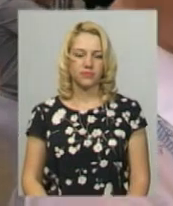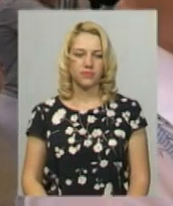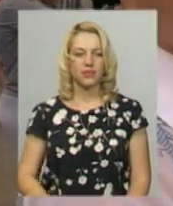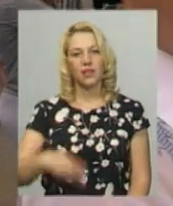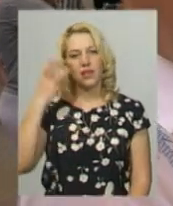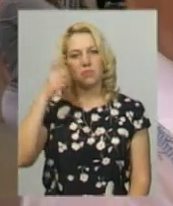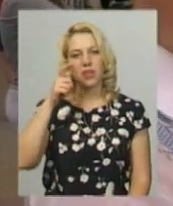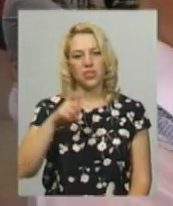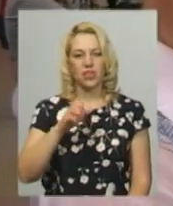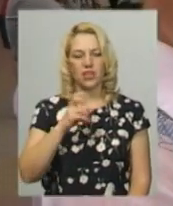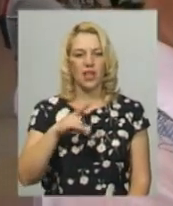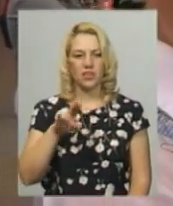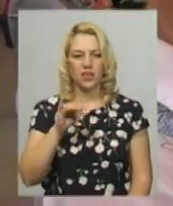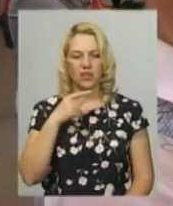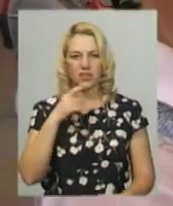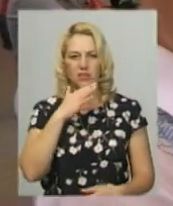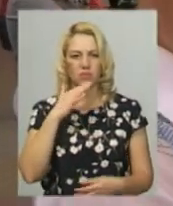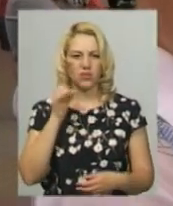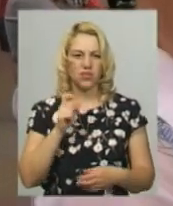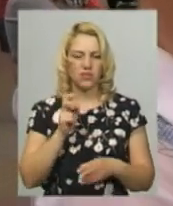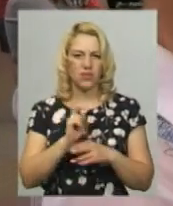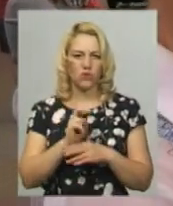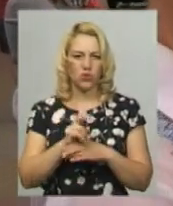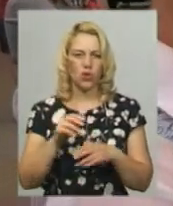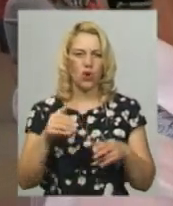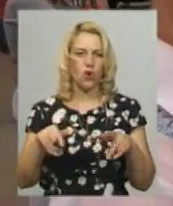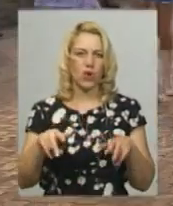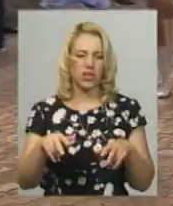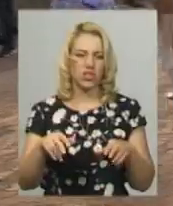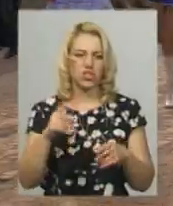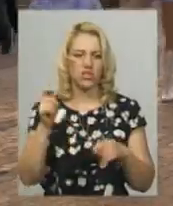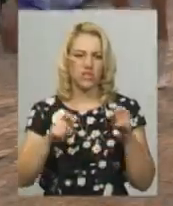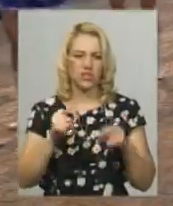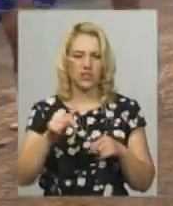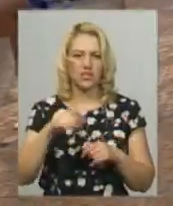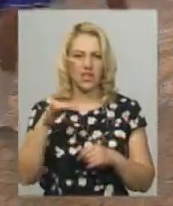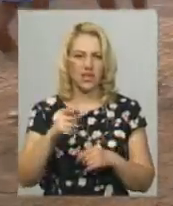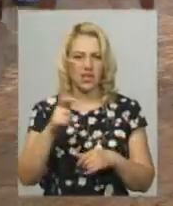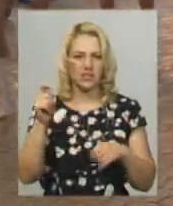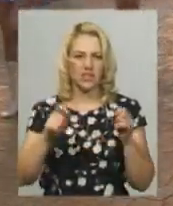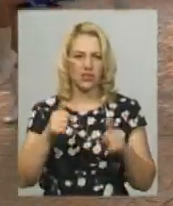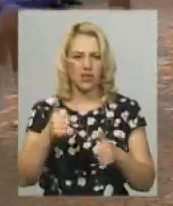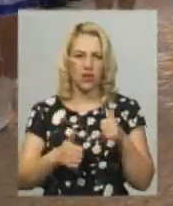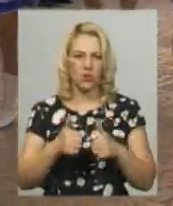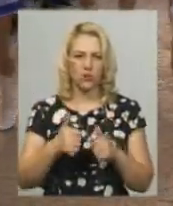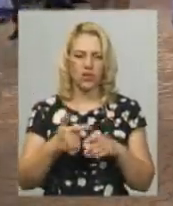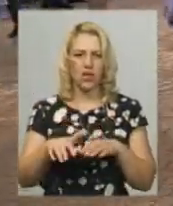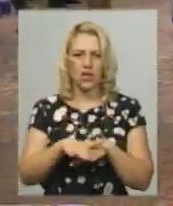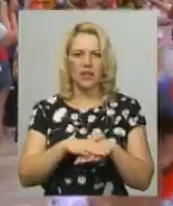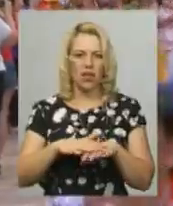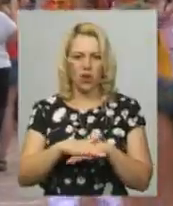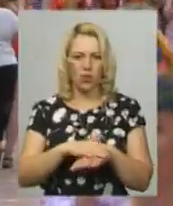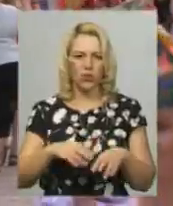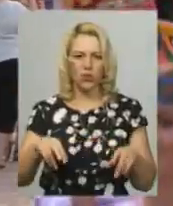Хмельничанин Андрій каже, не вперше відвідує хореографічний фестиваль. Цього разу фестиваль конкурс народної хореографії об'єднав